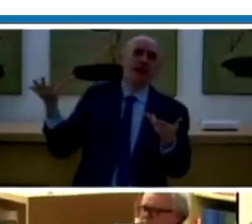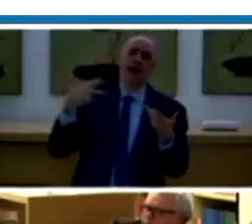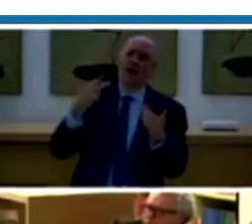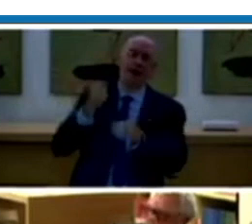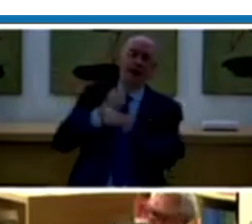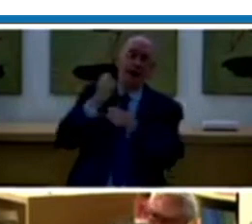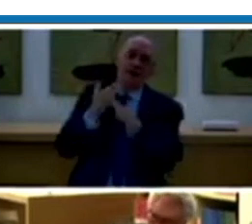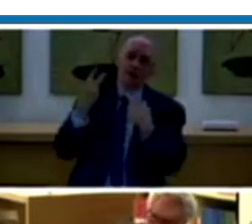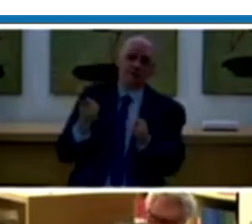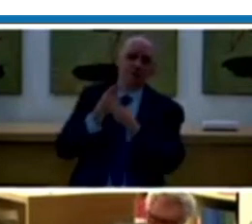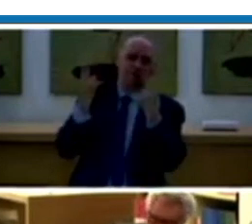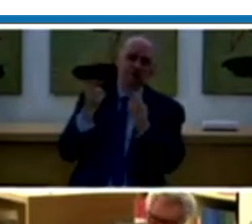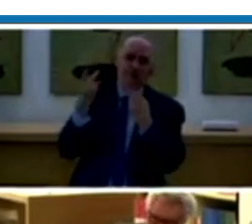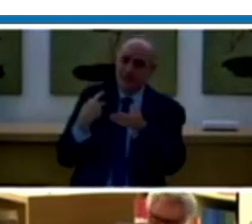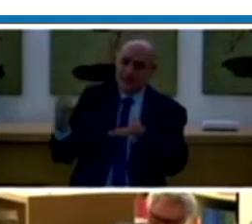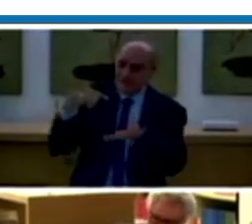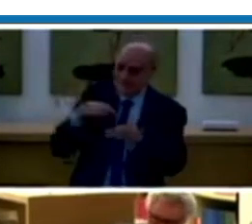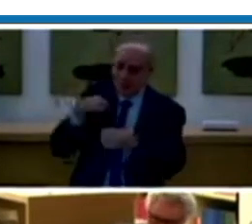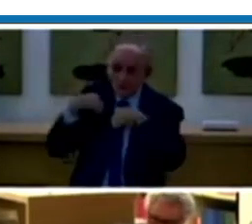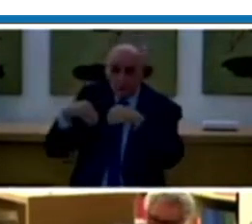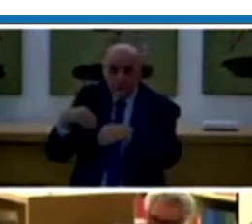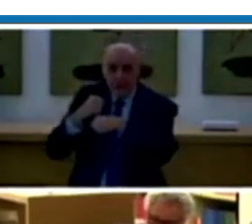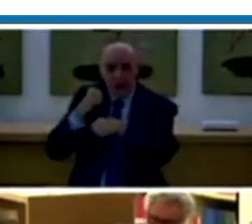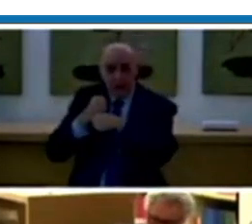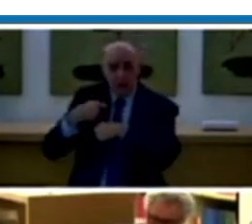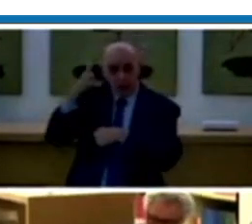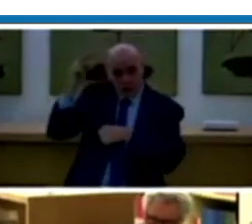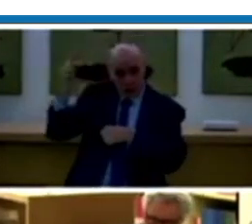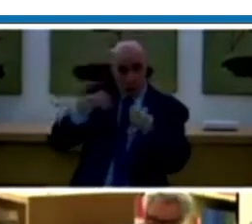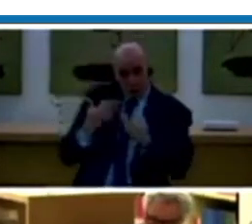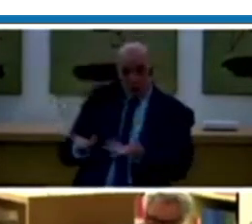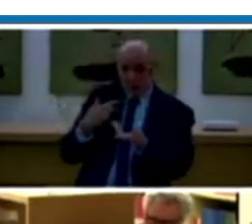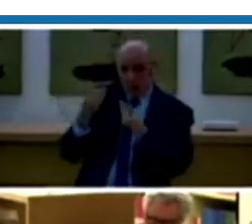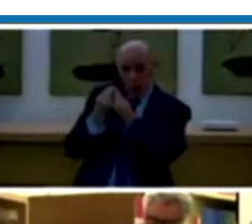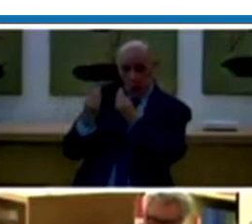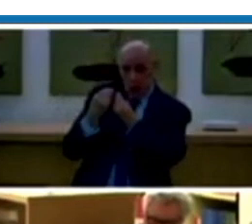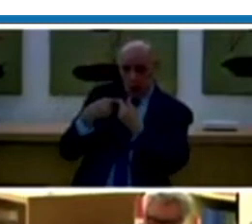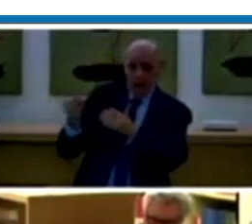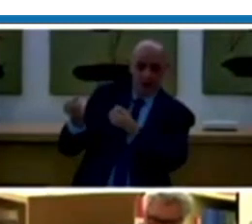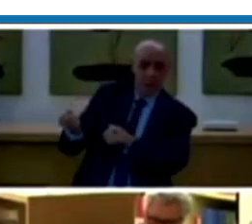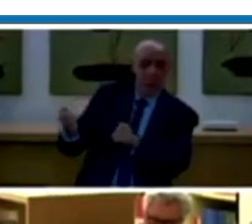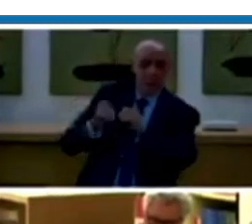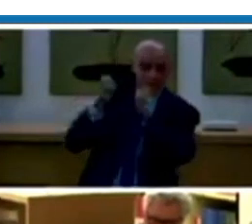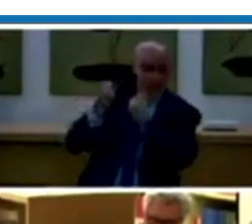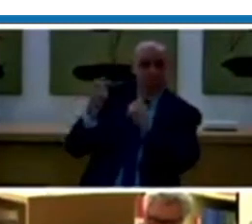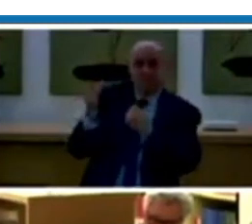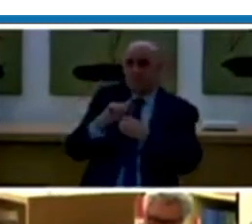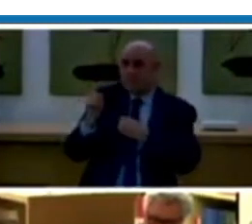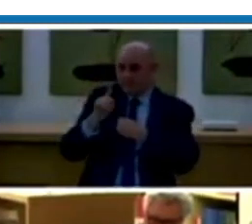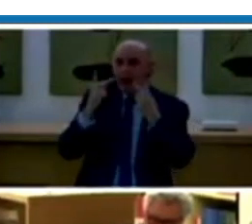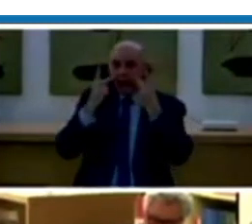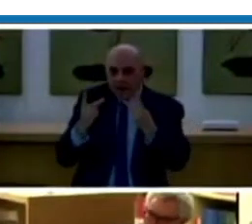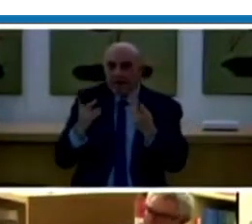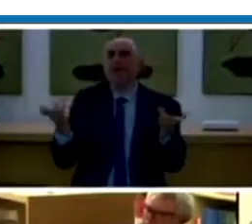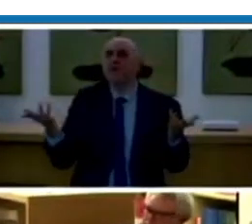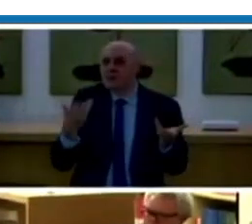lavorativo, addirittura di non avere la possibilità di essere riconosciuto come tale dai propri colleghi, vuol dire che in questo modo abbiamo, in qualche